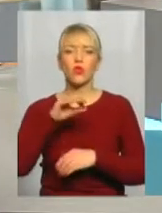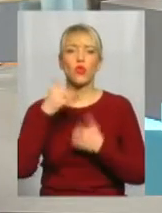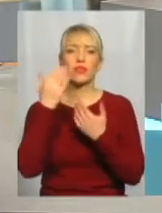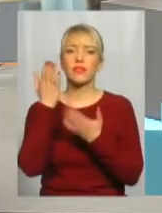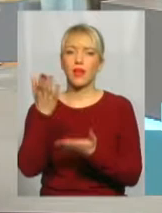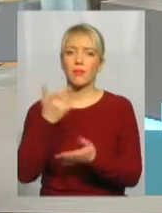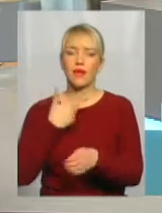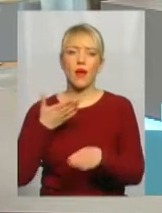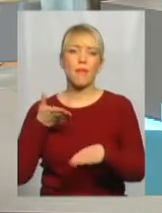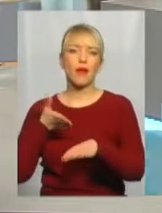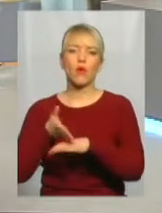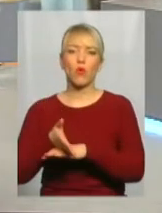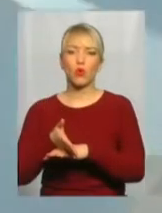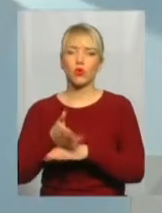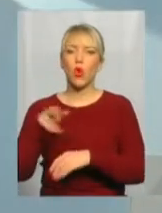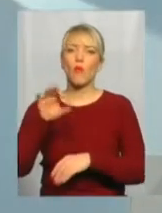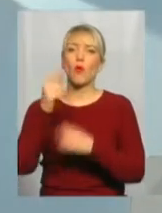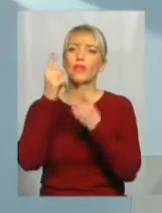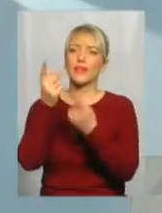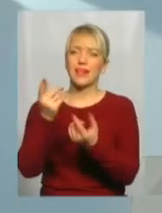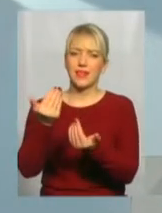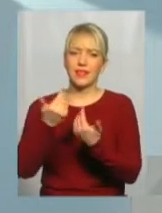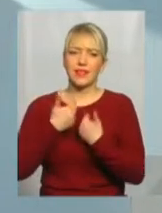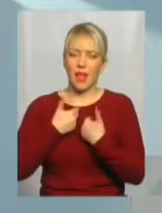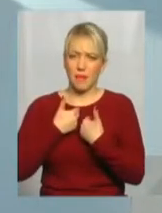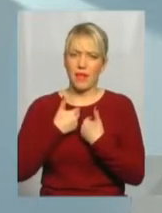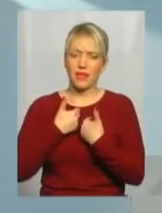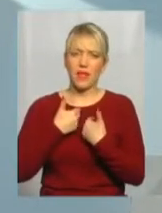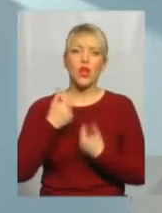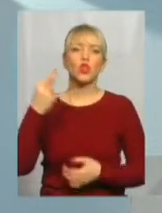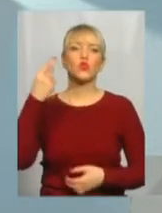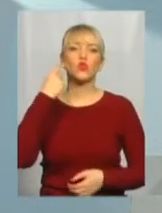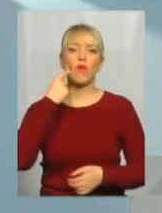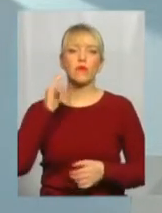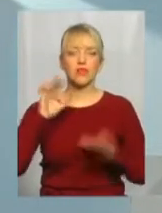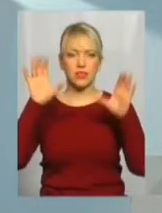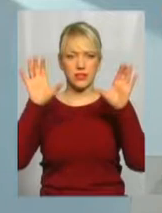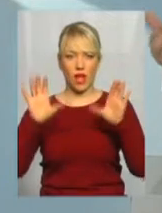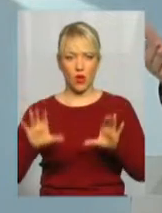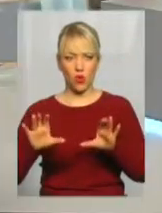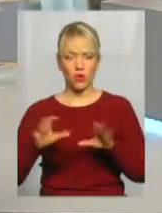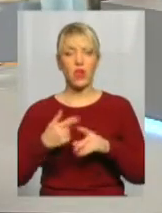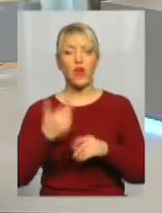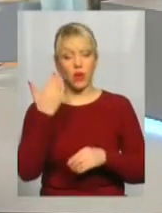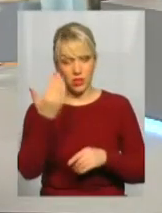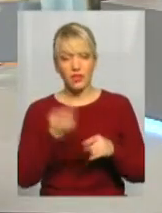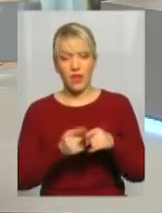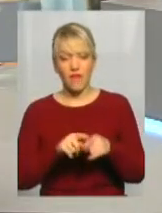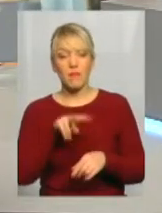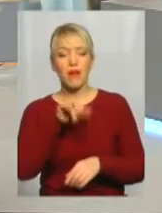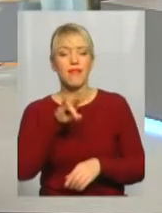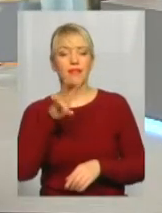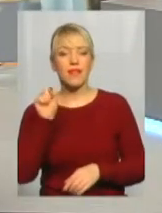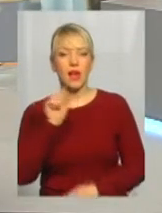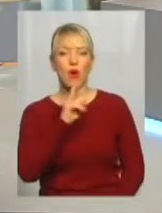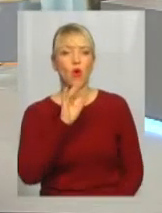приходжу, бо ти для мене совість і закон. Оце вам Ліна Костенко відповідає